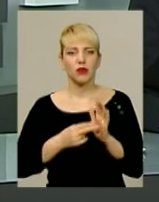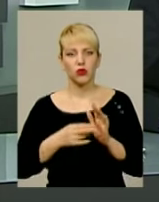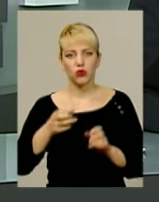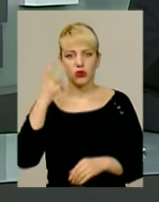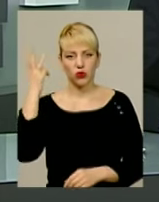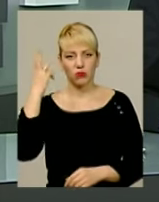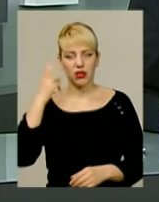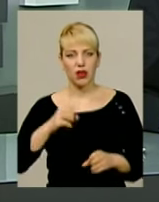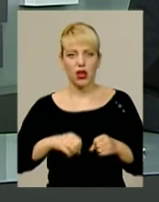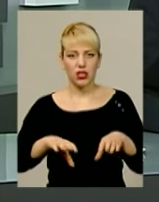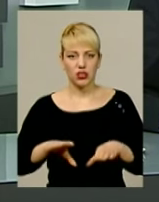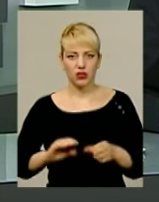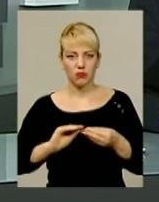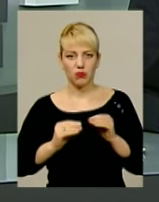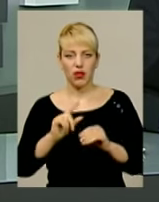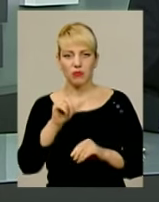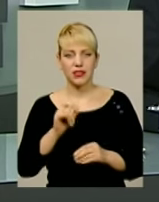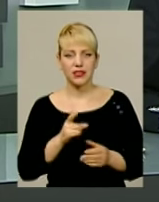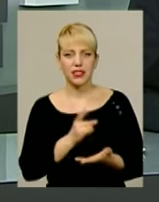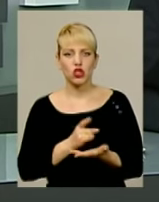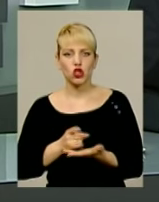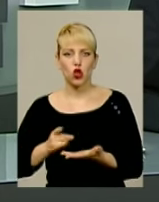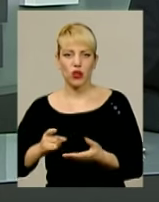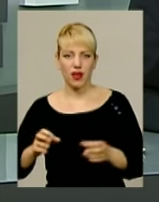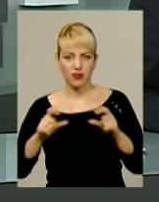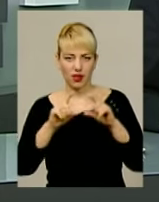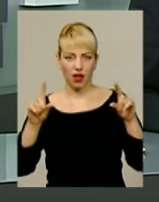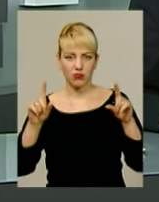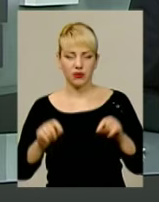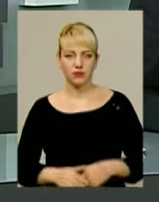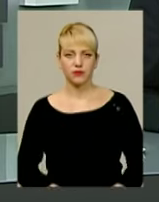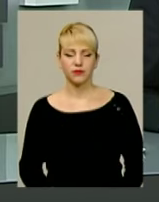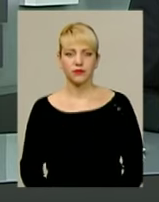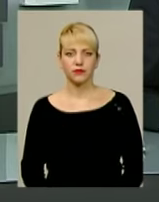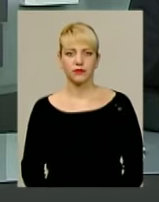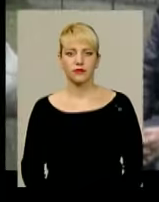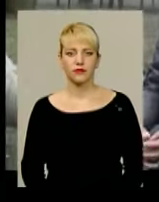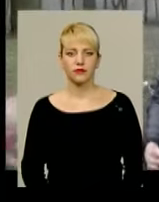Хмельницькому розв'язувати проблему зі стоянками? Спробували довідатись мої колеги.